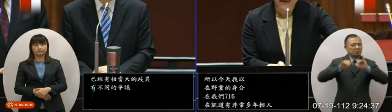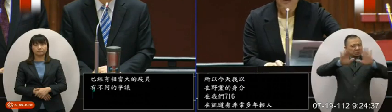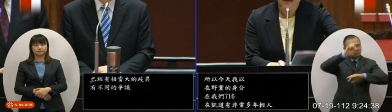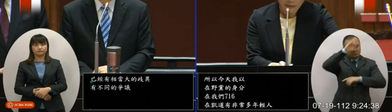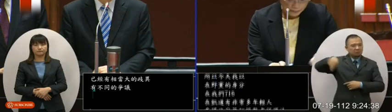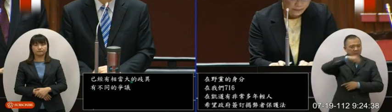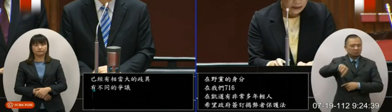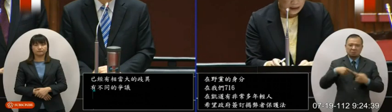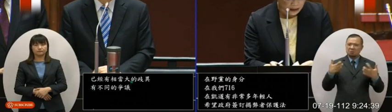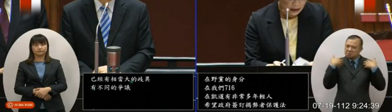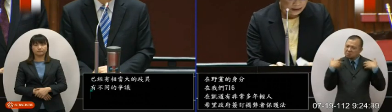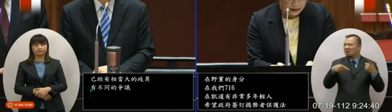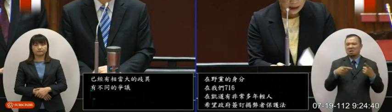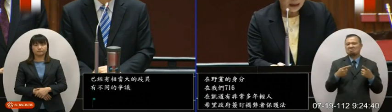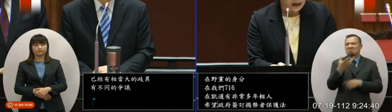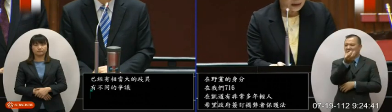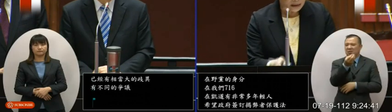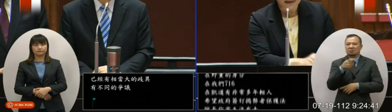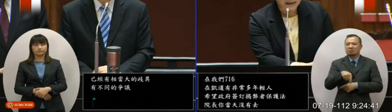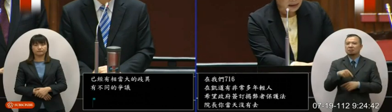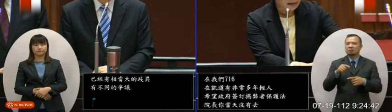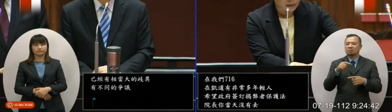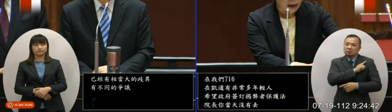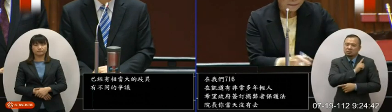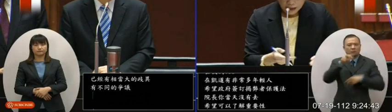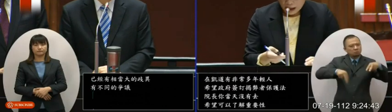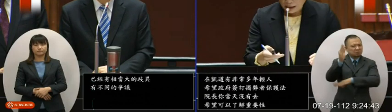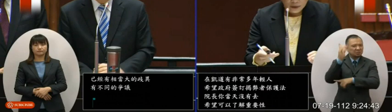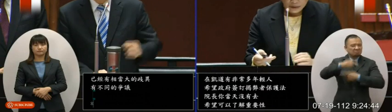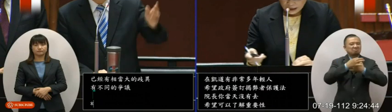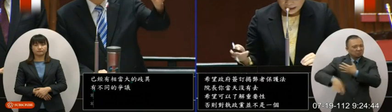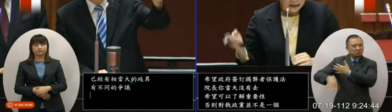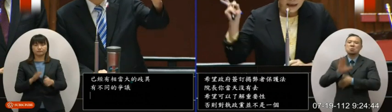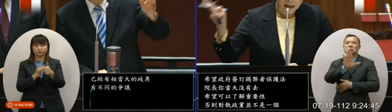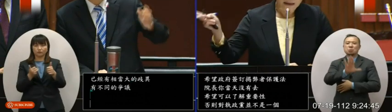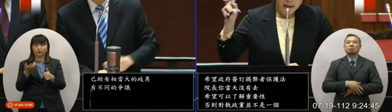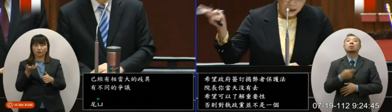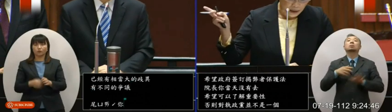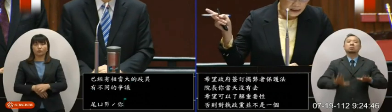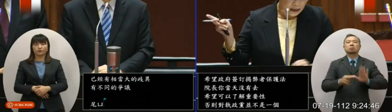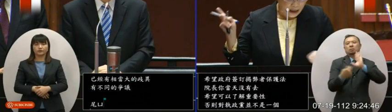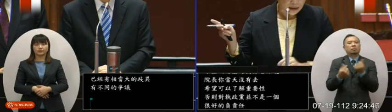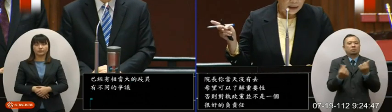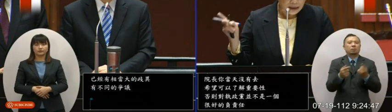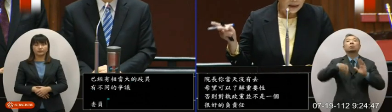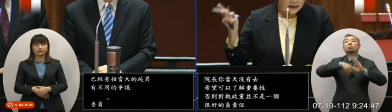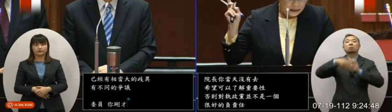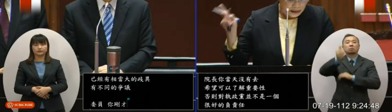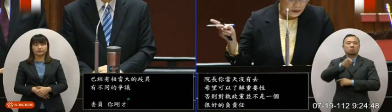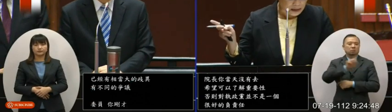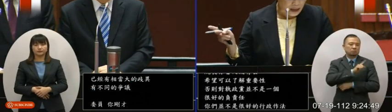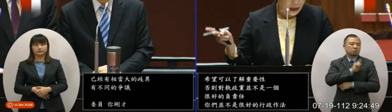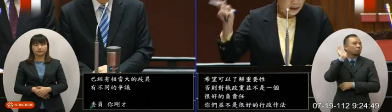负责任你们并不是一个很好的一个这个行政的做法好那我提一个例子来让院长来看院